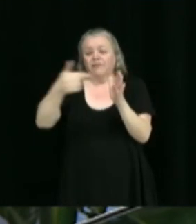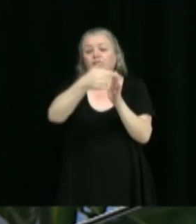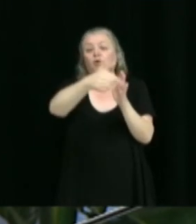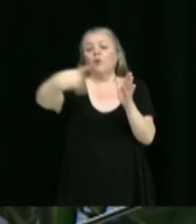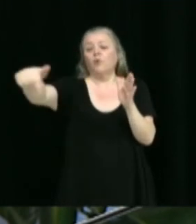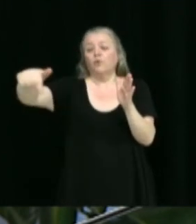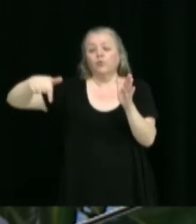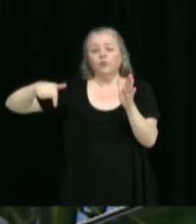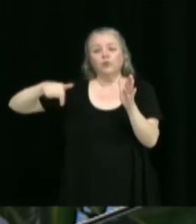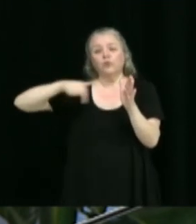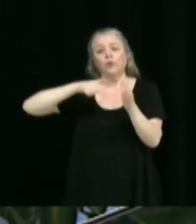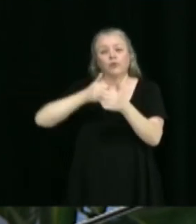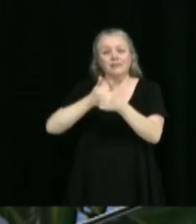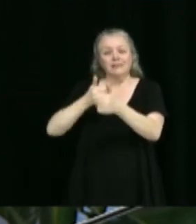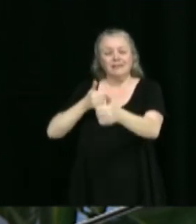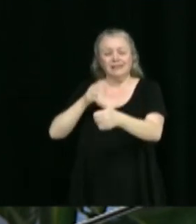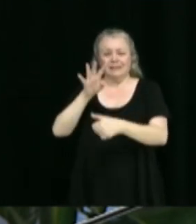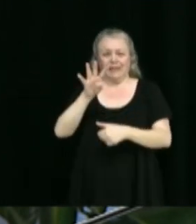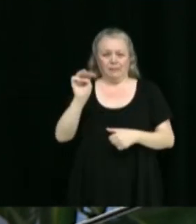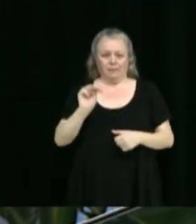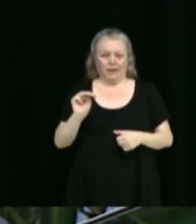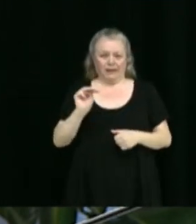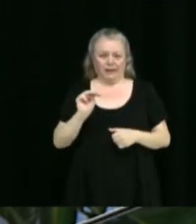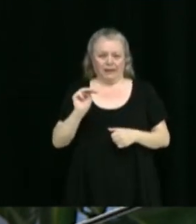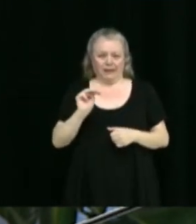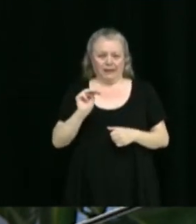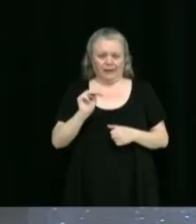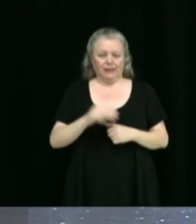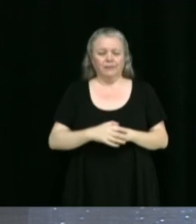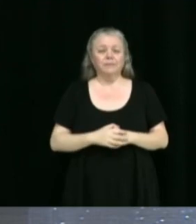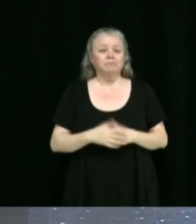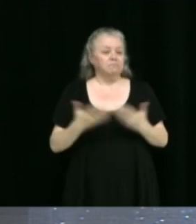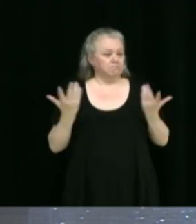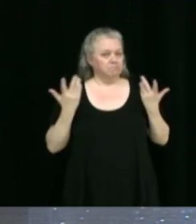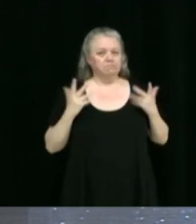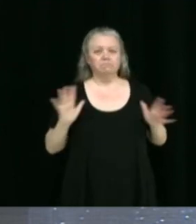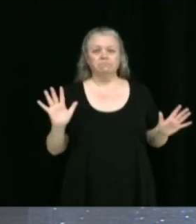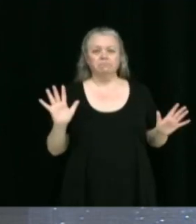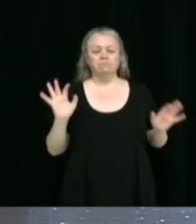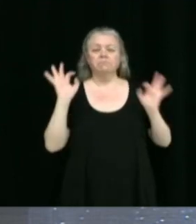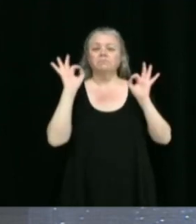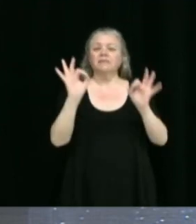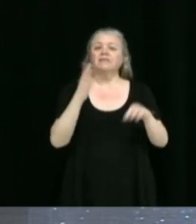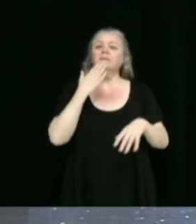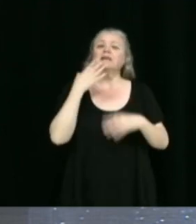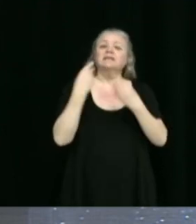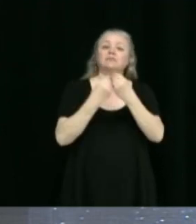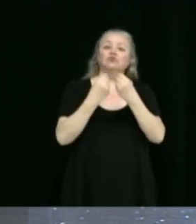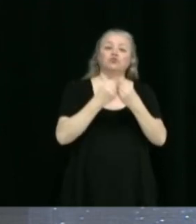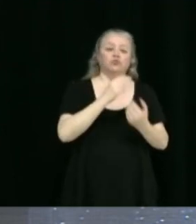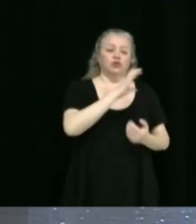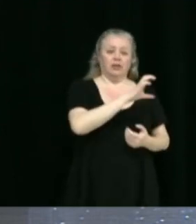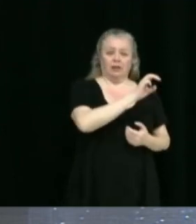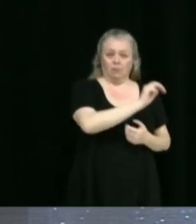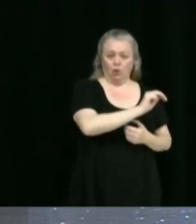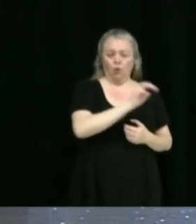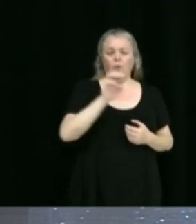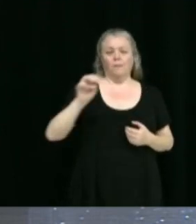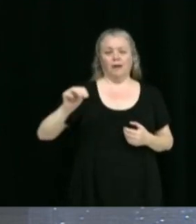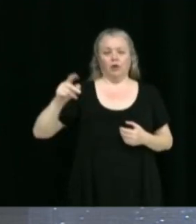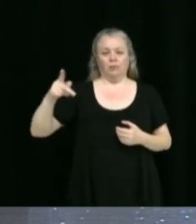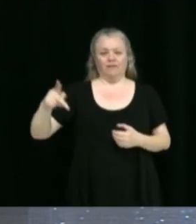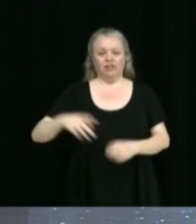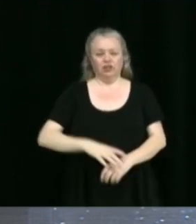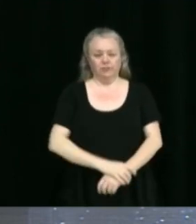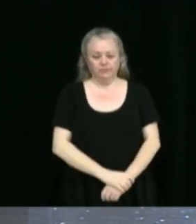avant. C'est ce qui complète les dérogations. Parfait. Merci beaucoup. Chantal Moreau, Michael Provencher.